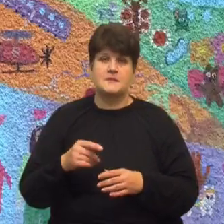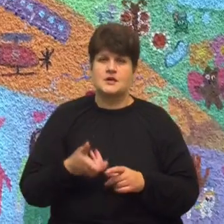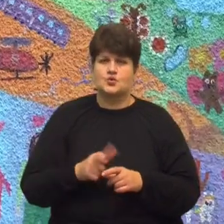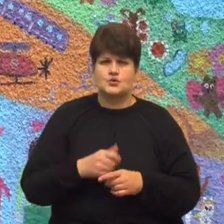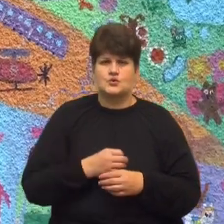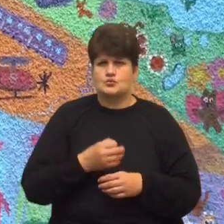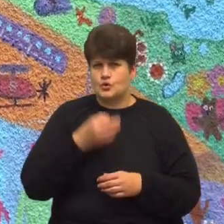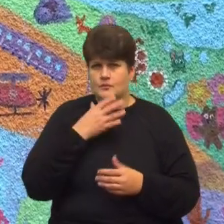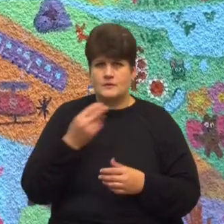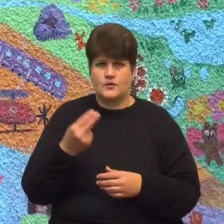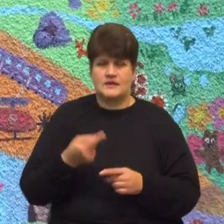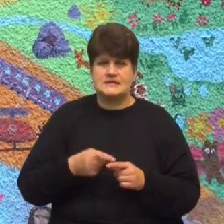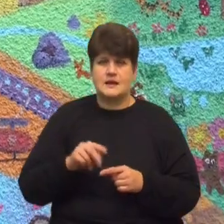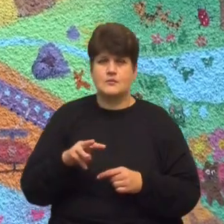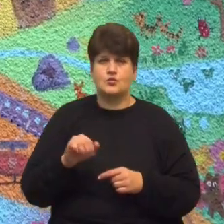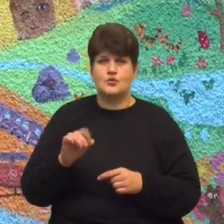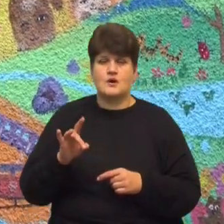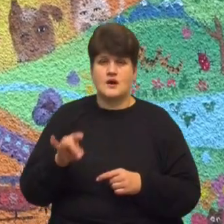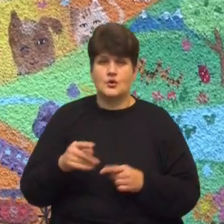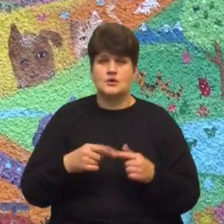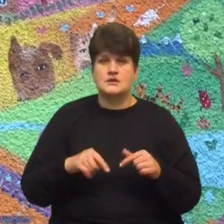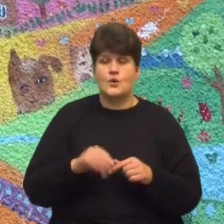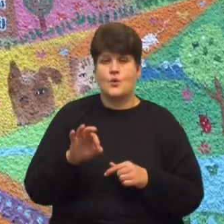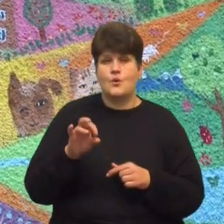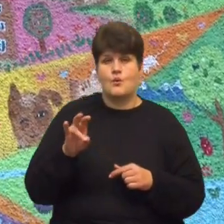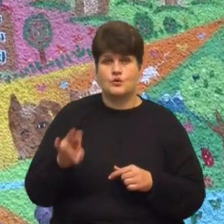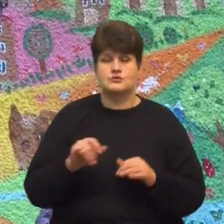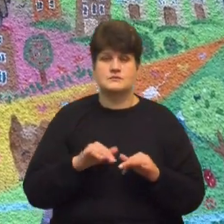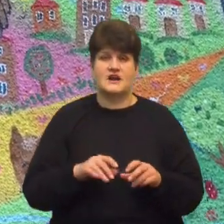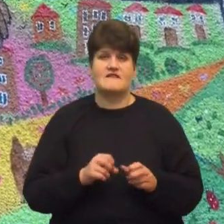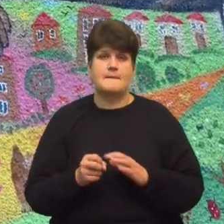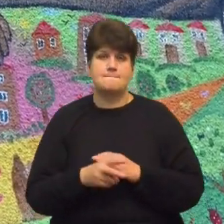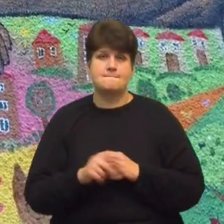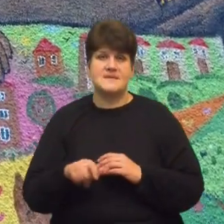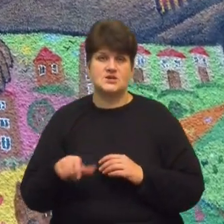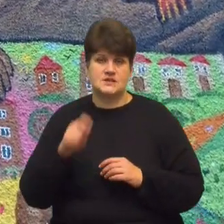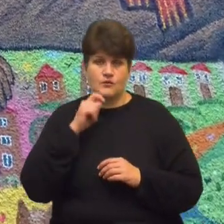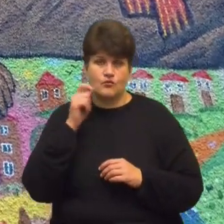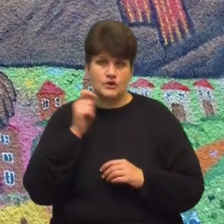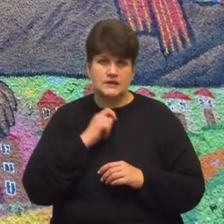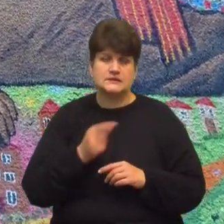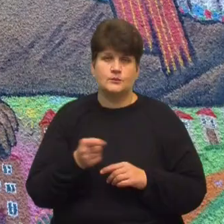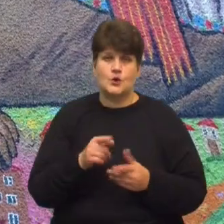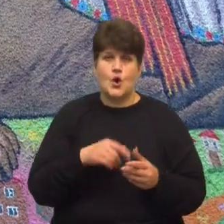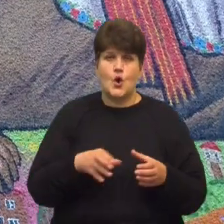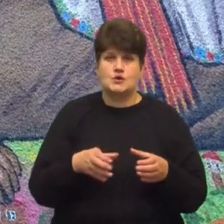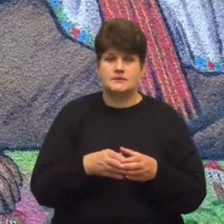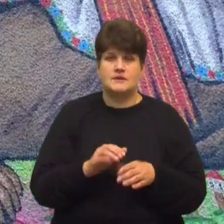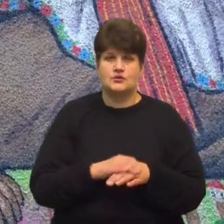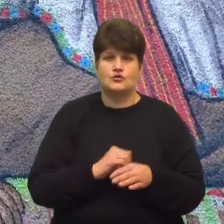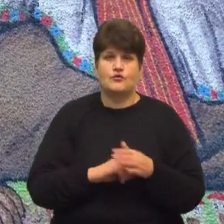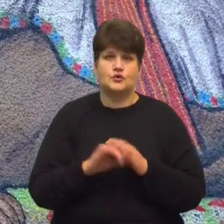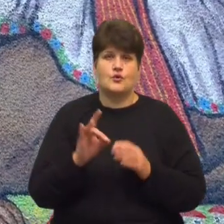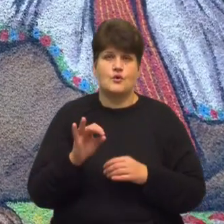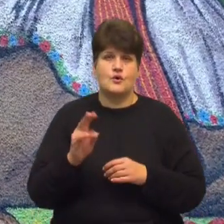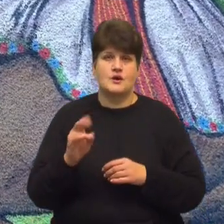мурал. Організували проєкт Агентства ООН у справах біженців в Україні та Тернопільський осередок благодійного фонду «Рокада». Анастасія